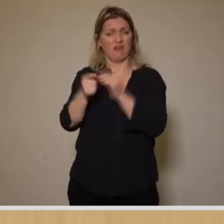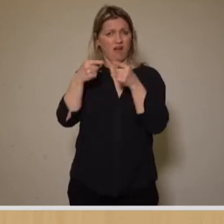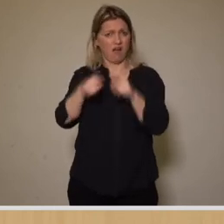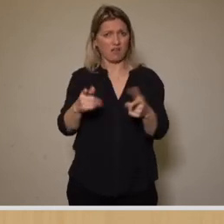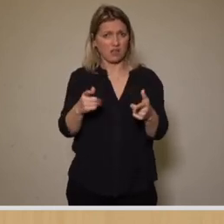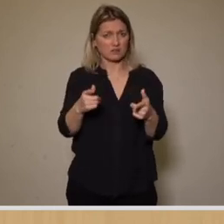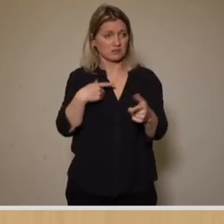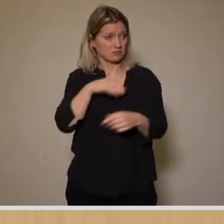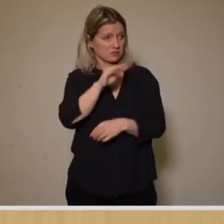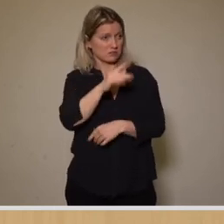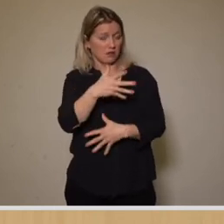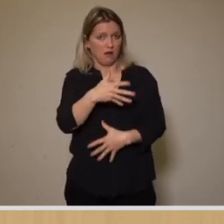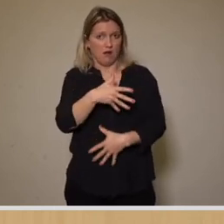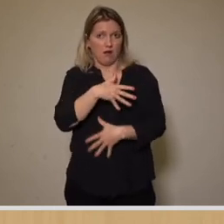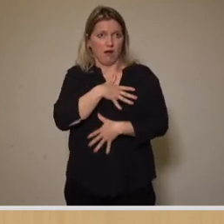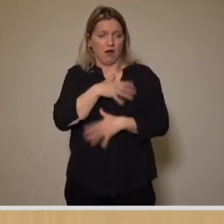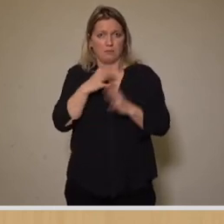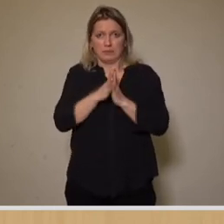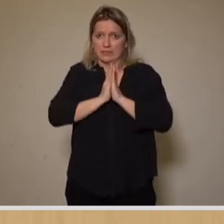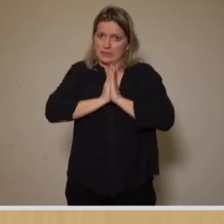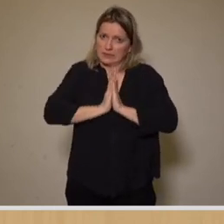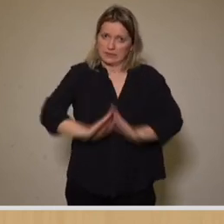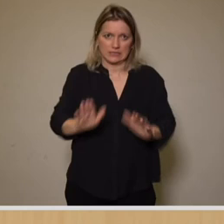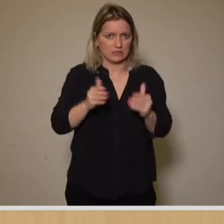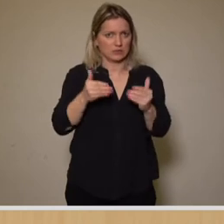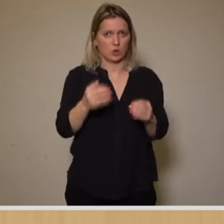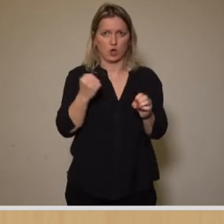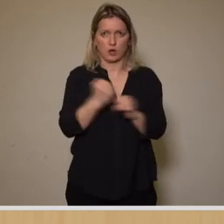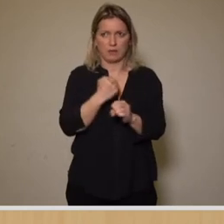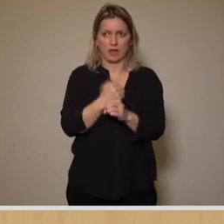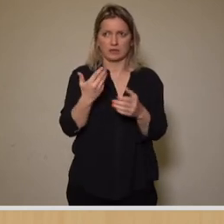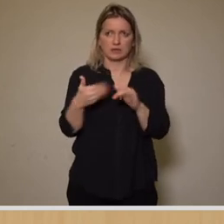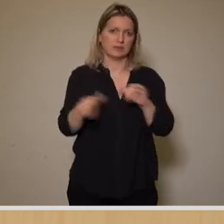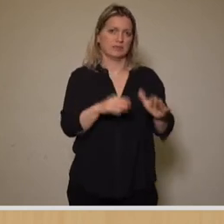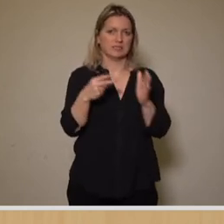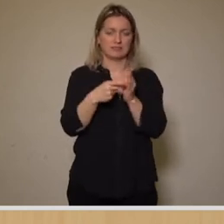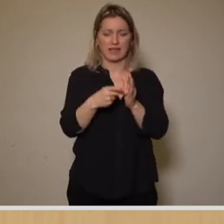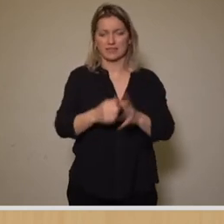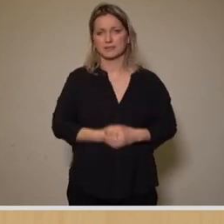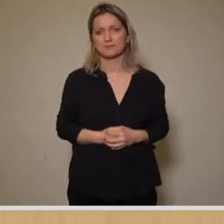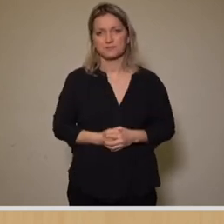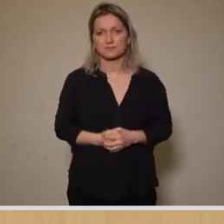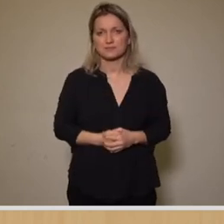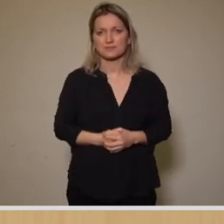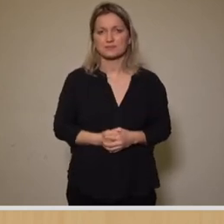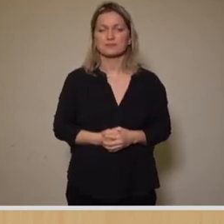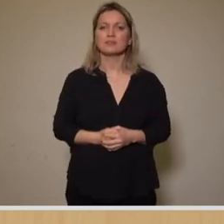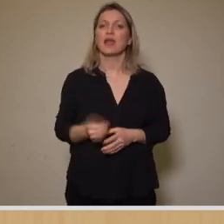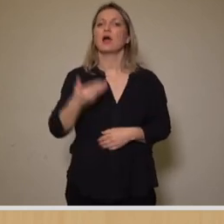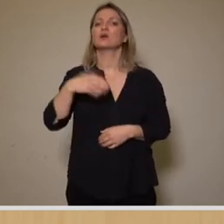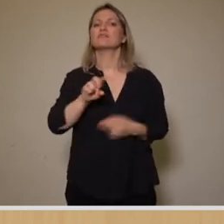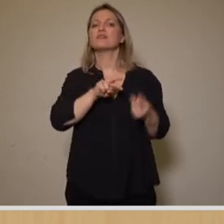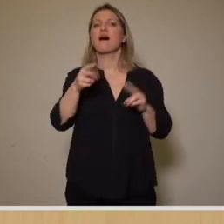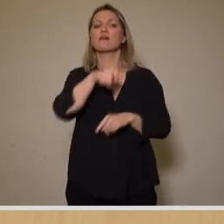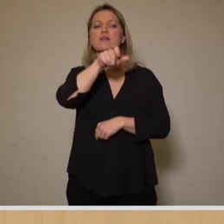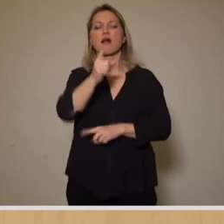Plankes Entsetzen. Bitte nicht. Ein zweiter Aspekt. Und ich habe mit Menschen gesprochen, die